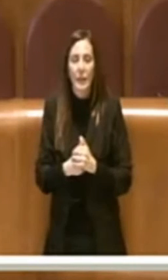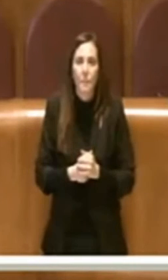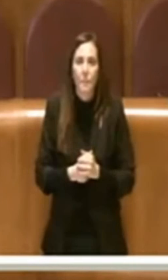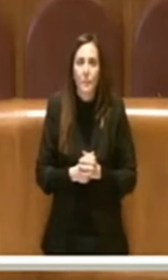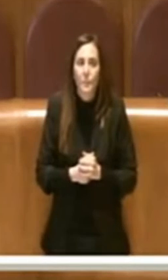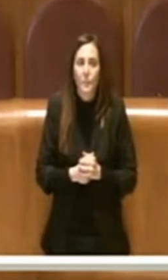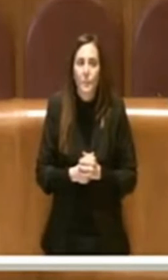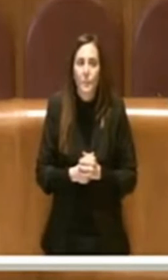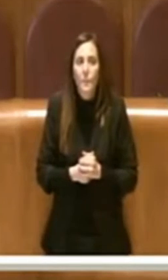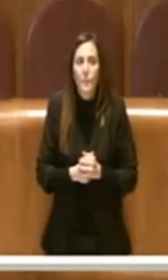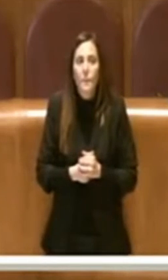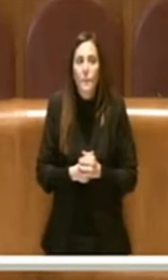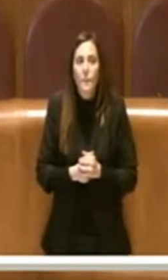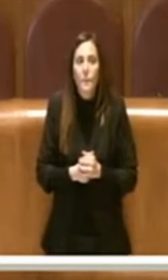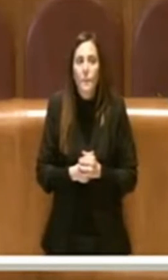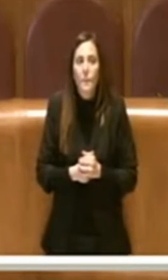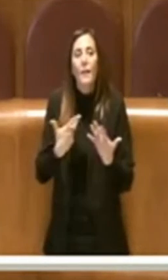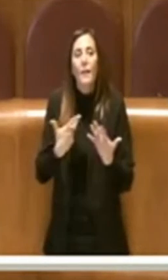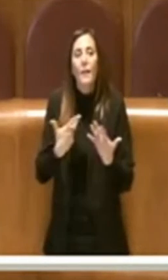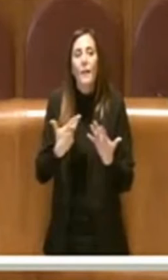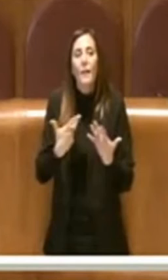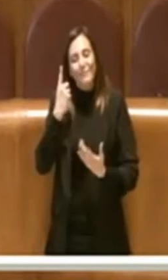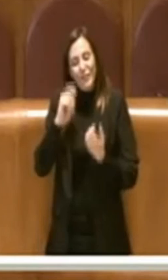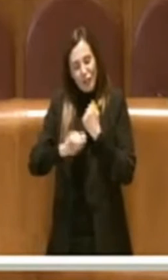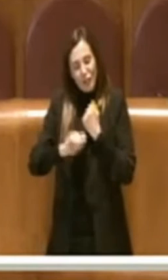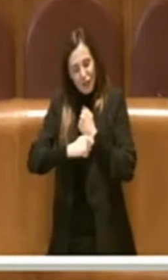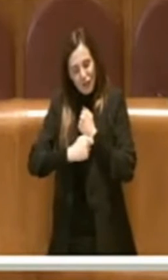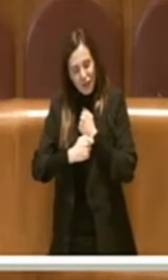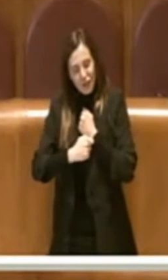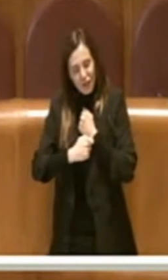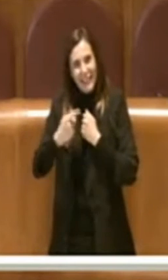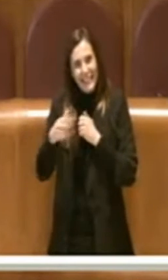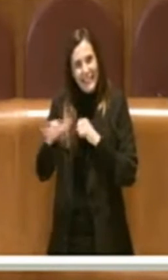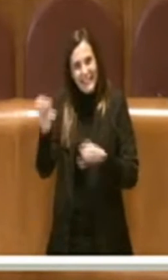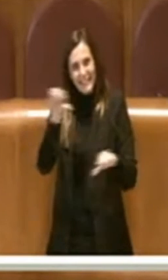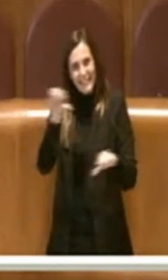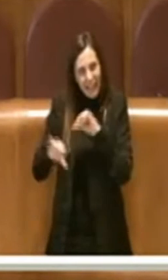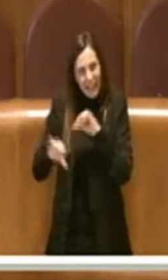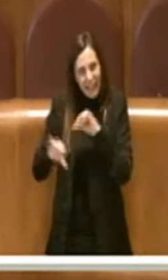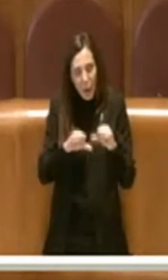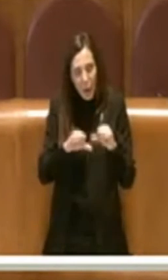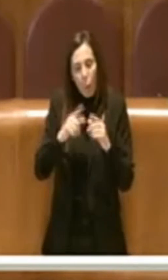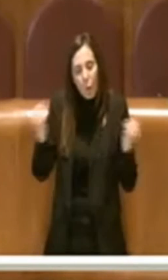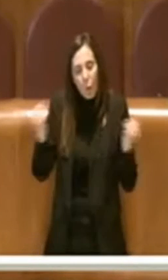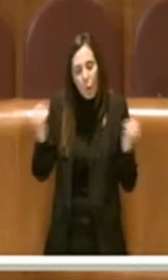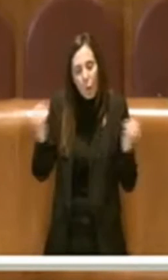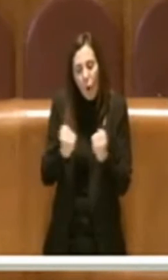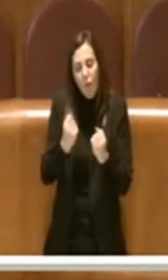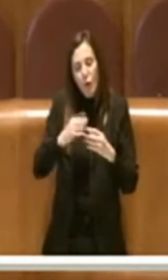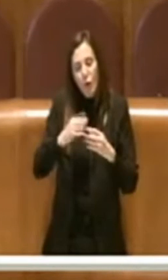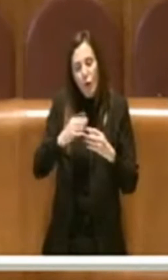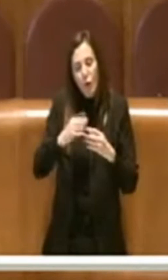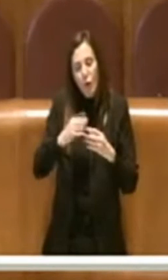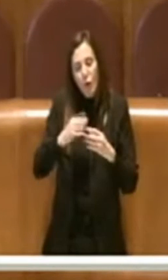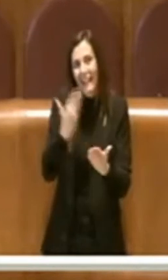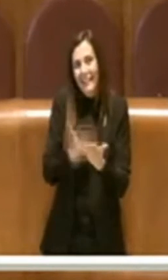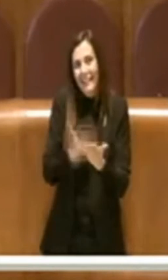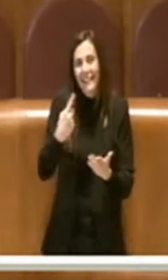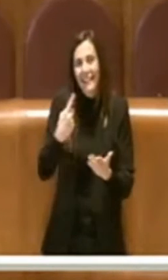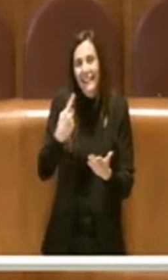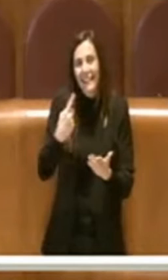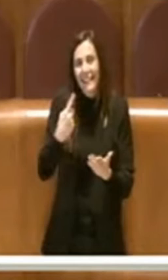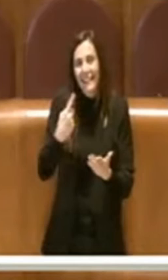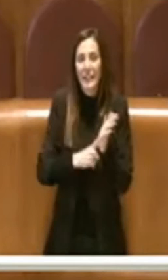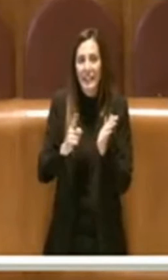con specifica disciplina può sperimentare e promuovere strumenti idoni a consentire l'esercizio del